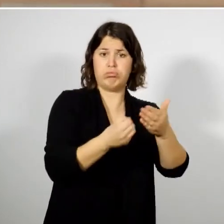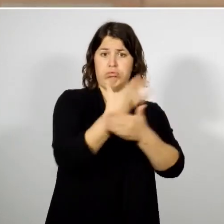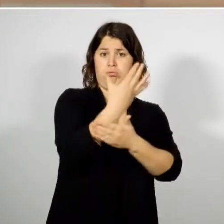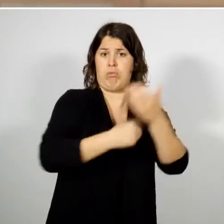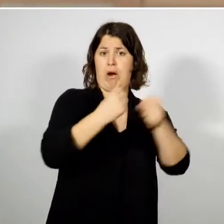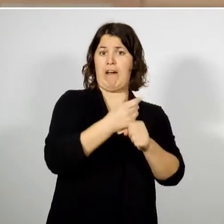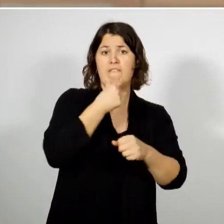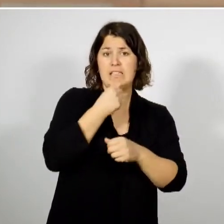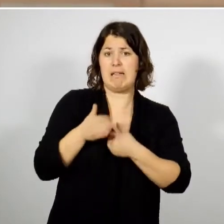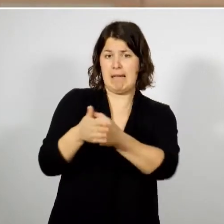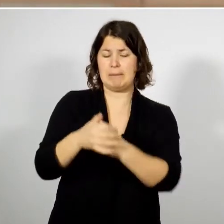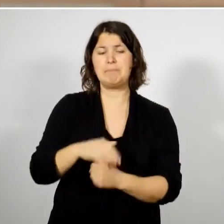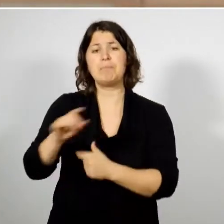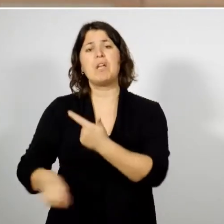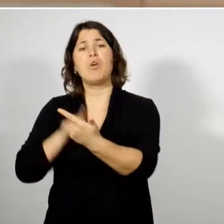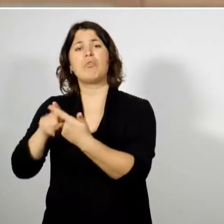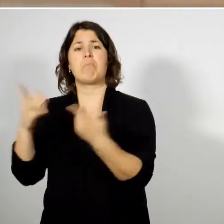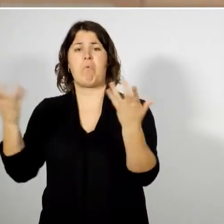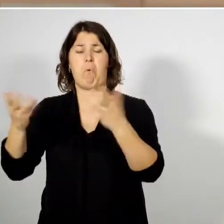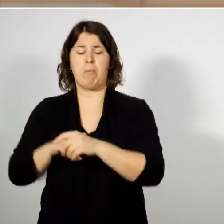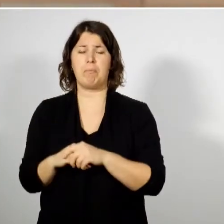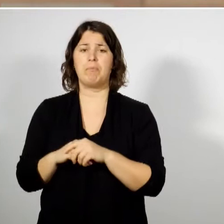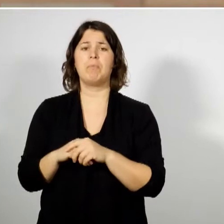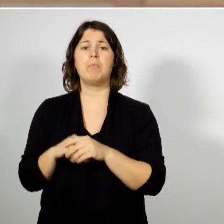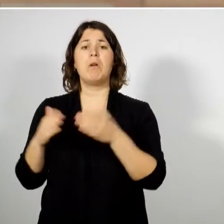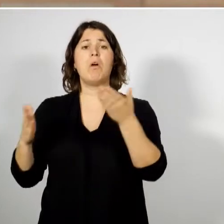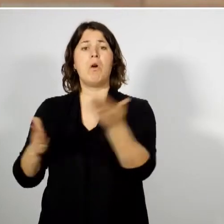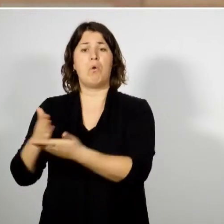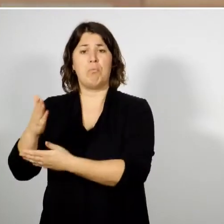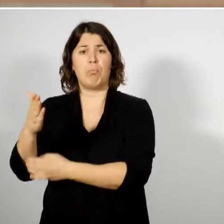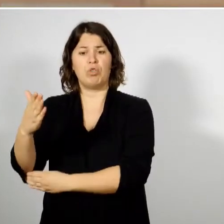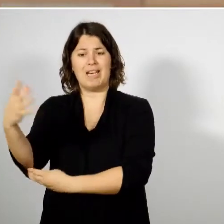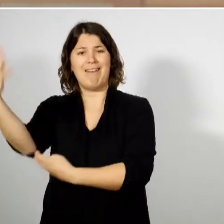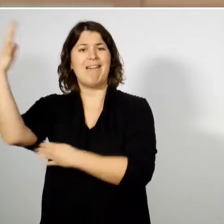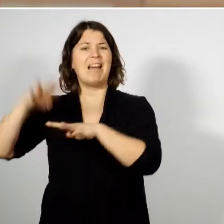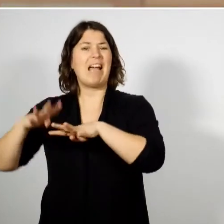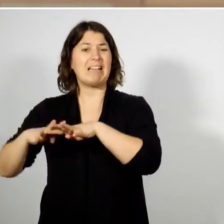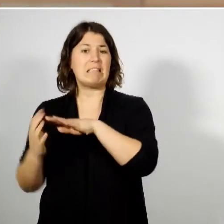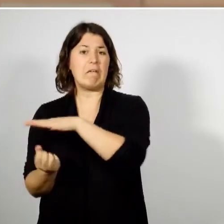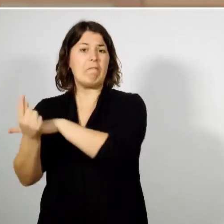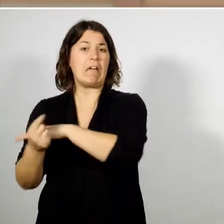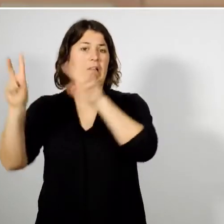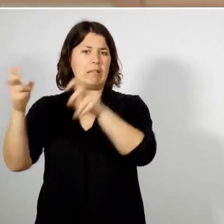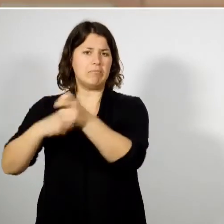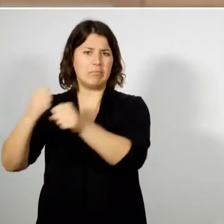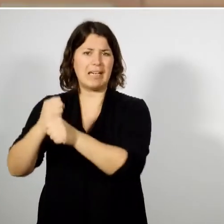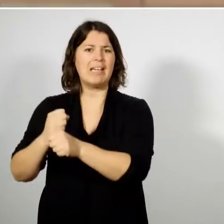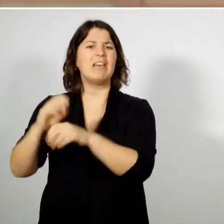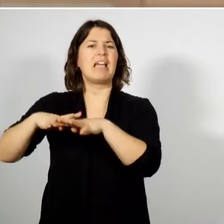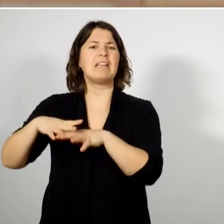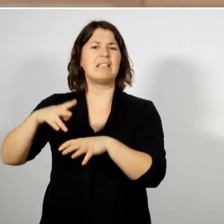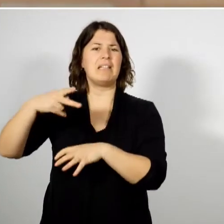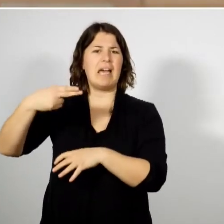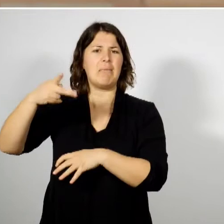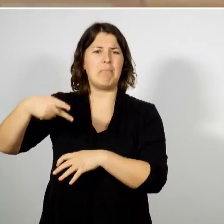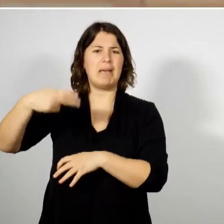La seconde démarche vise à initier le projet Quartiers fertiles, dans les quartiers NPN et Rue, tels que Bellevue